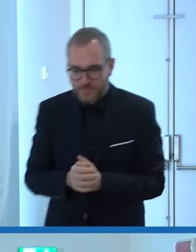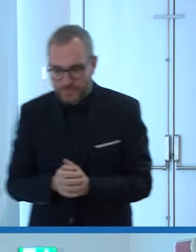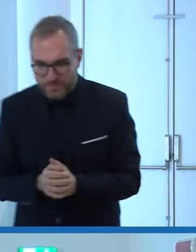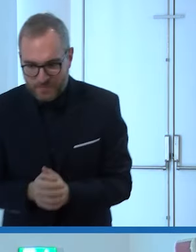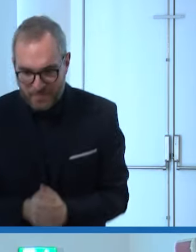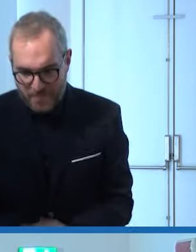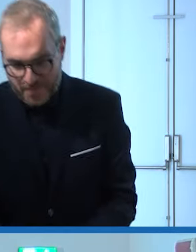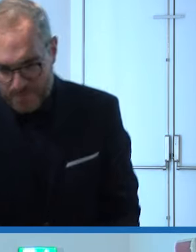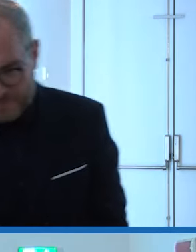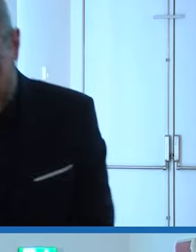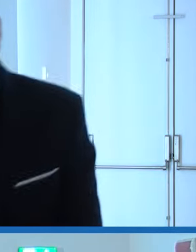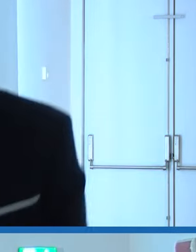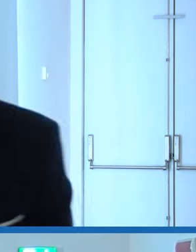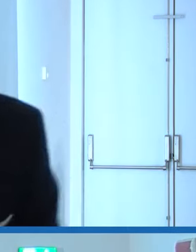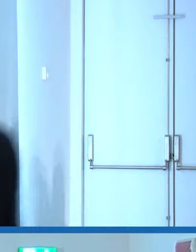che sei anche